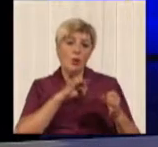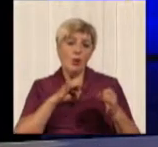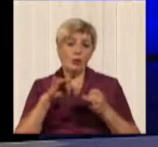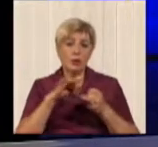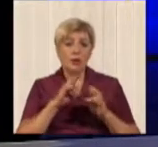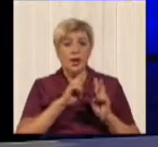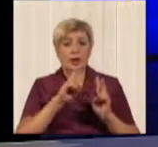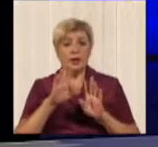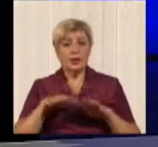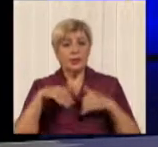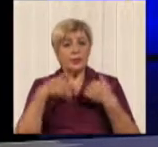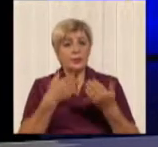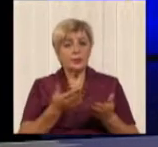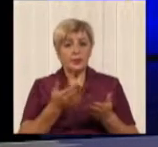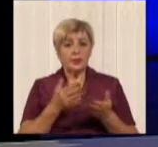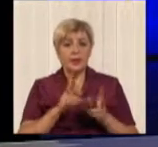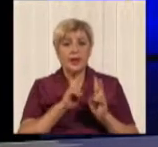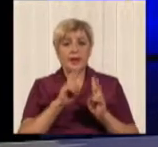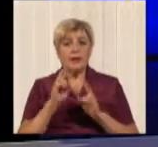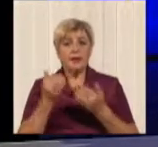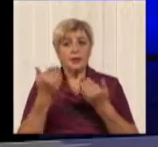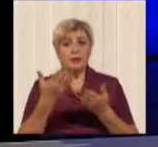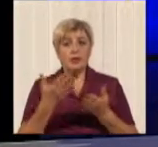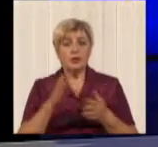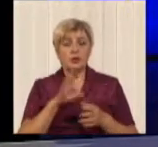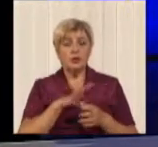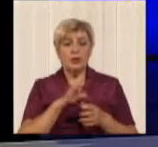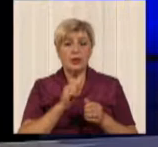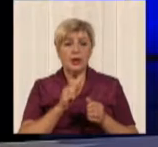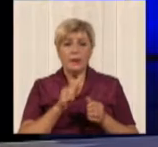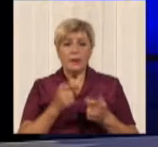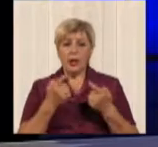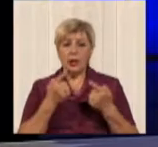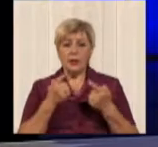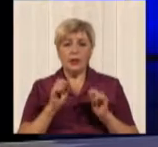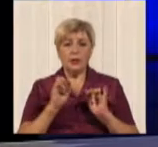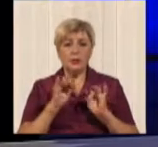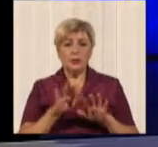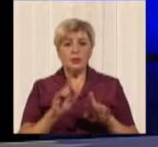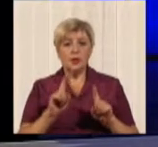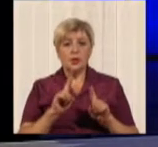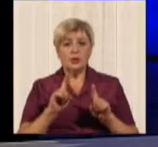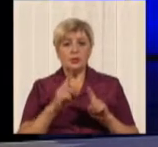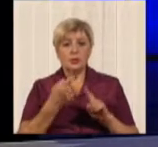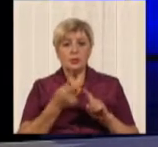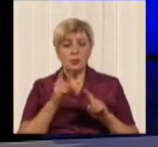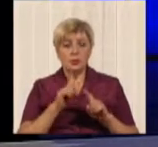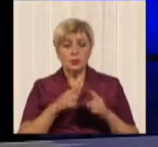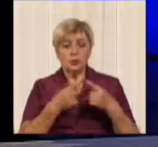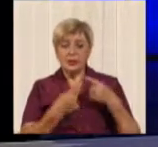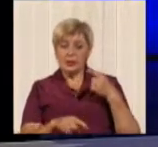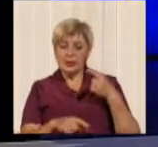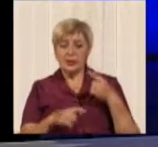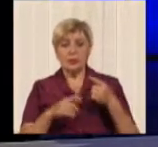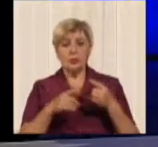щодо повищення тарифів? Які ваші були радикальні міри, можливо, щоб ось цю різницю скоротити? Між тим, що